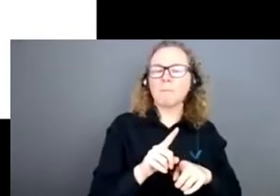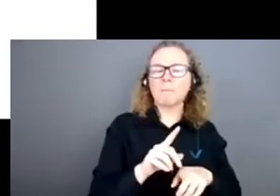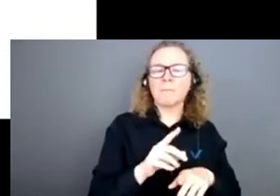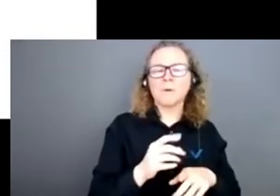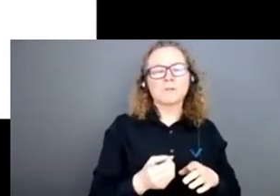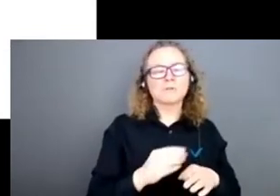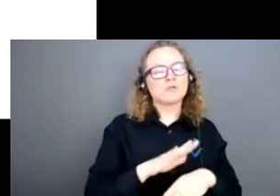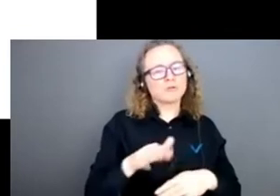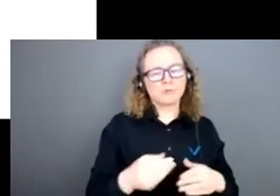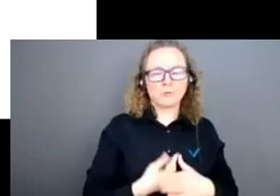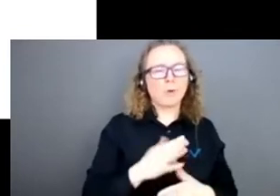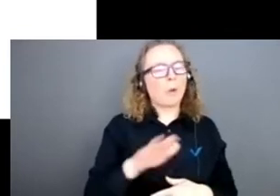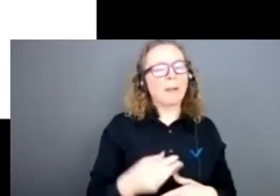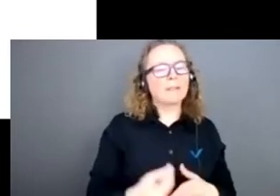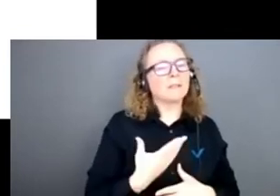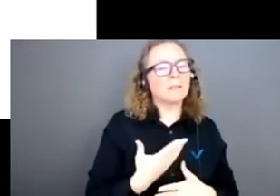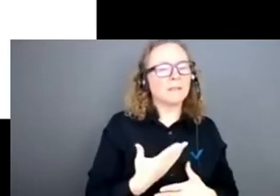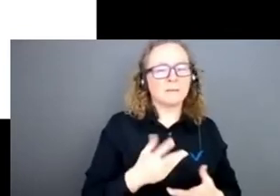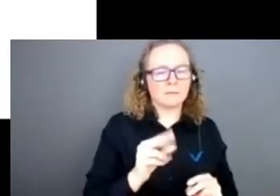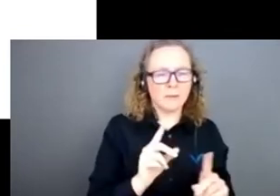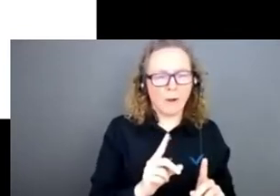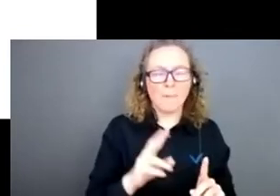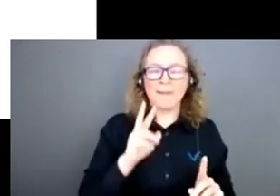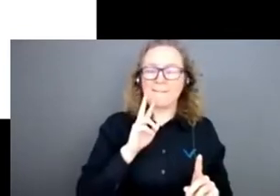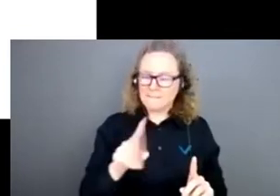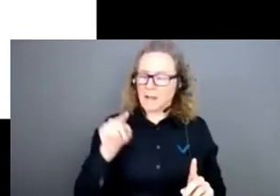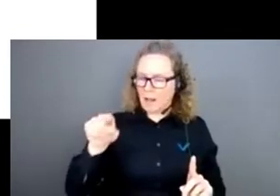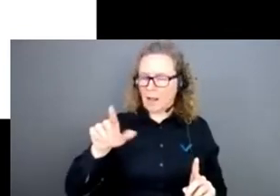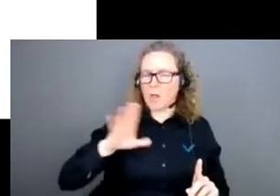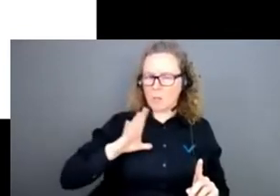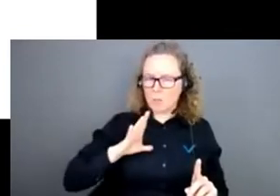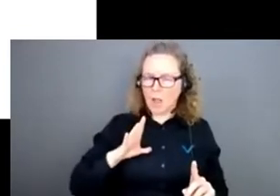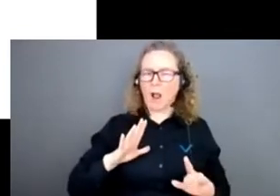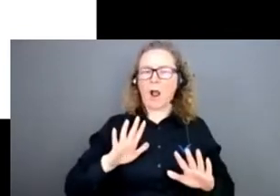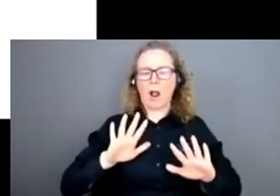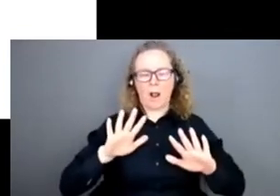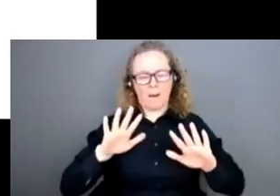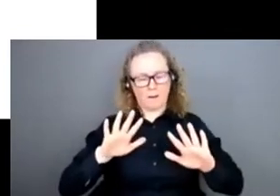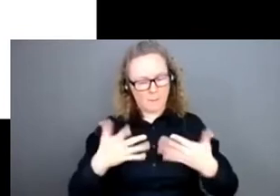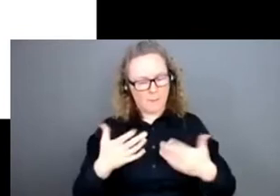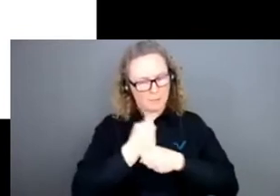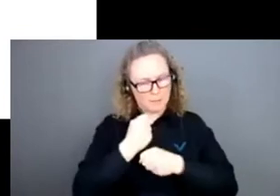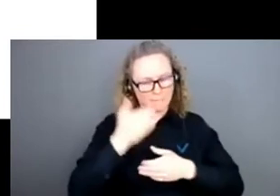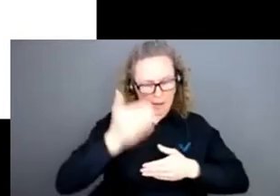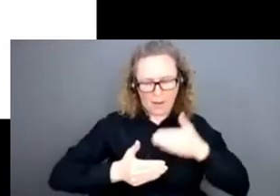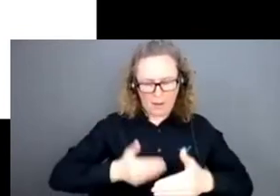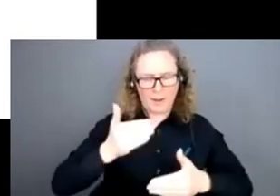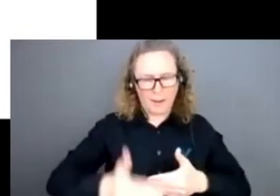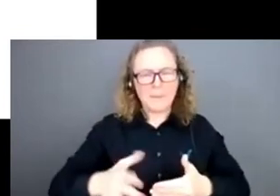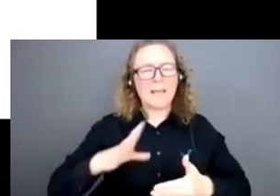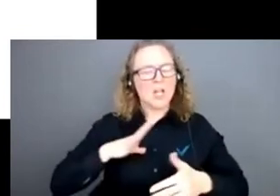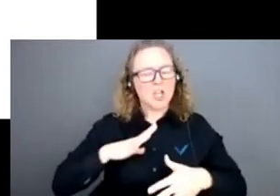emprunté à des façons de travailler et à un discours qui était déjà bien